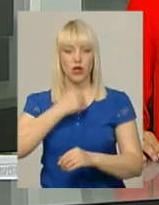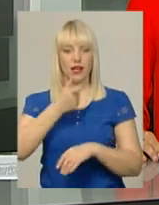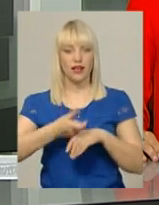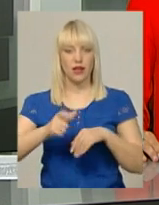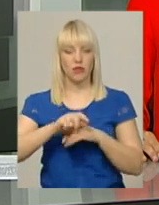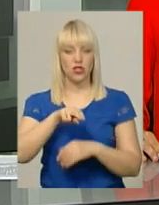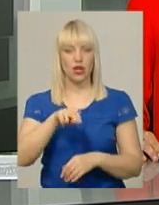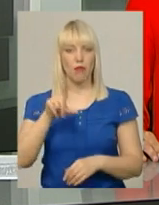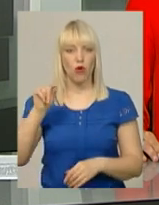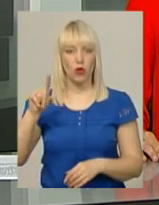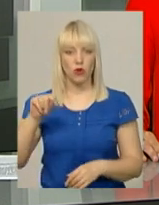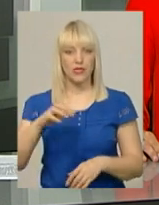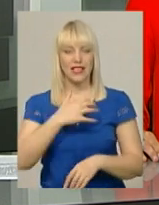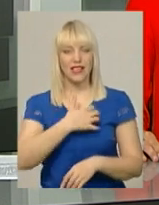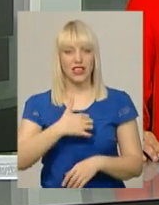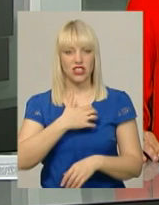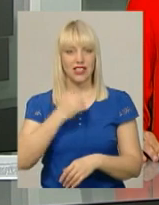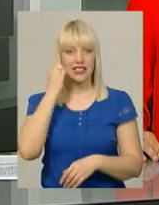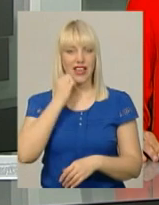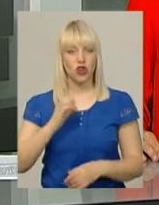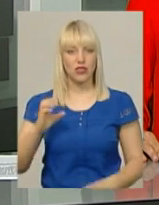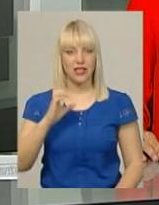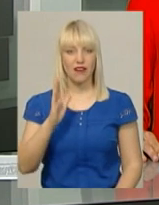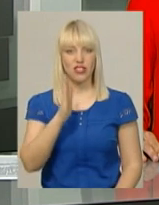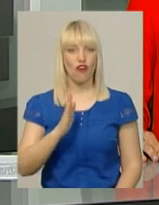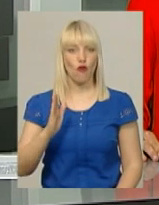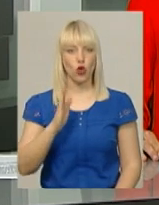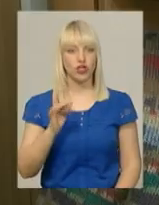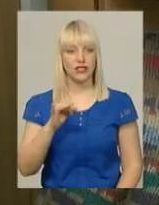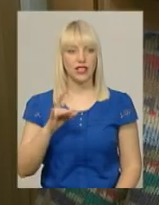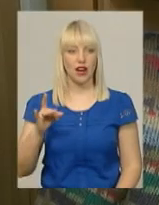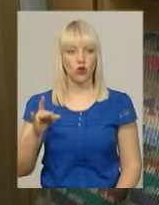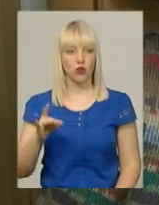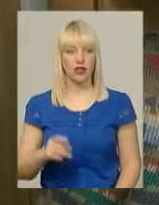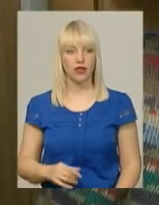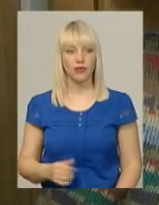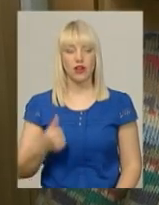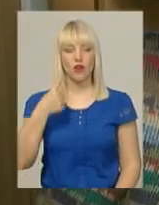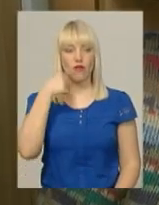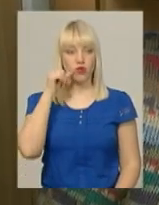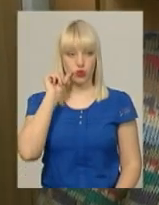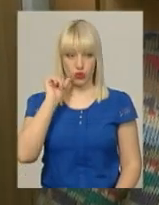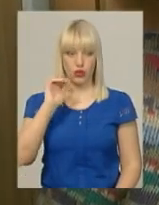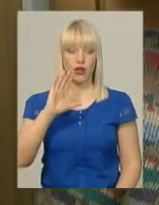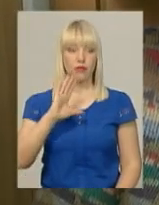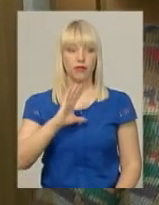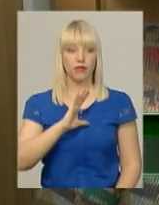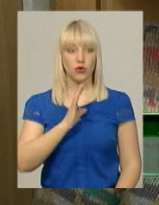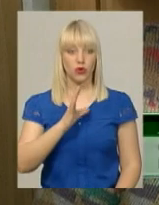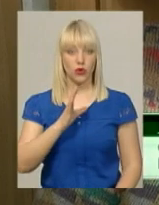Полонському, Дерожнянському, Старосинявському та Волочиському районах. «Буквально вчора була сводка в Мінздрав,